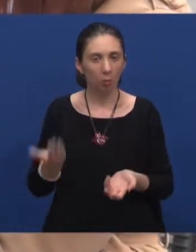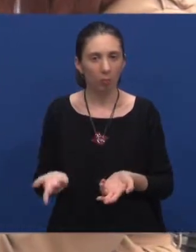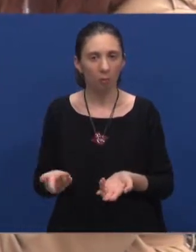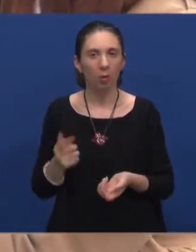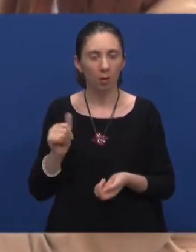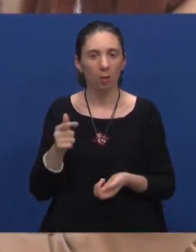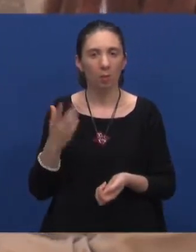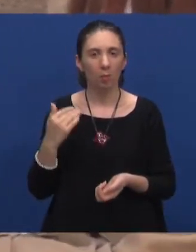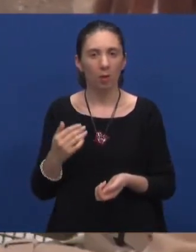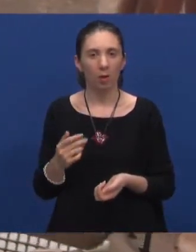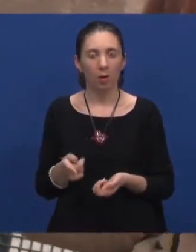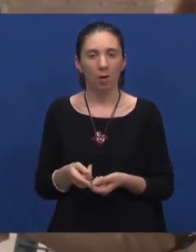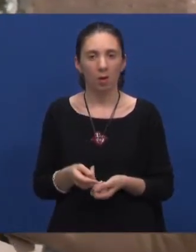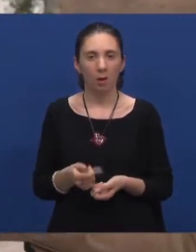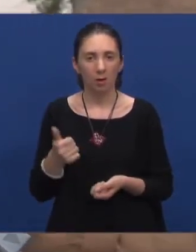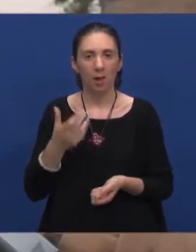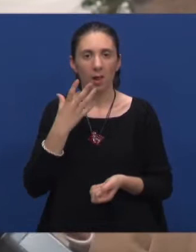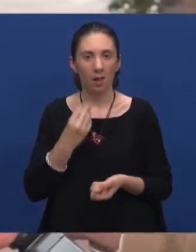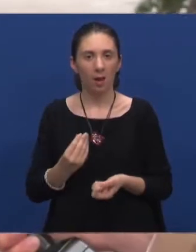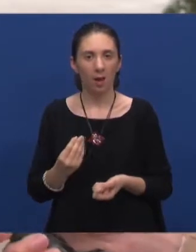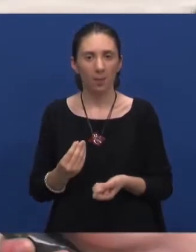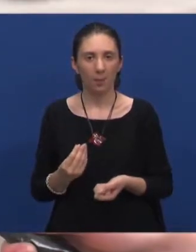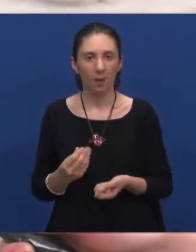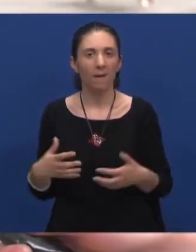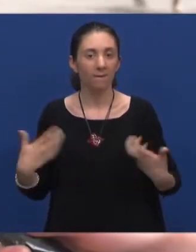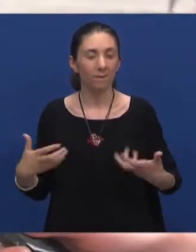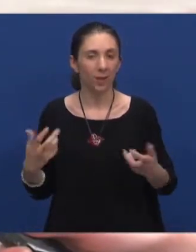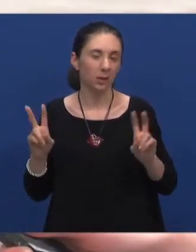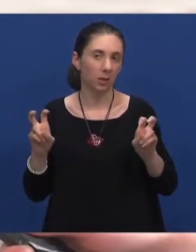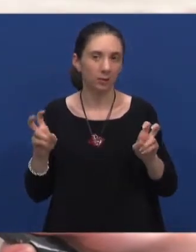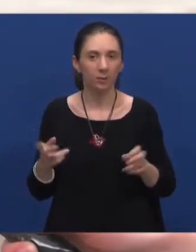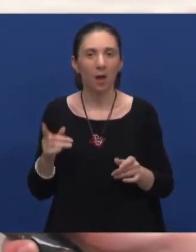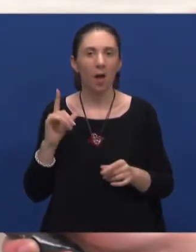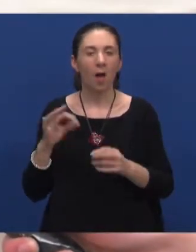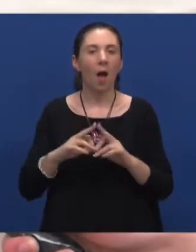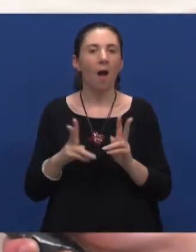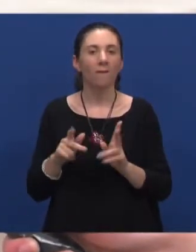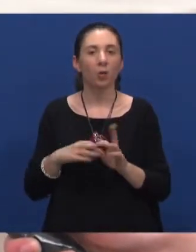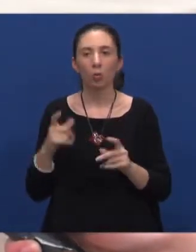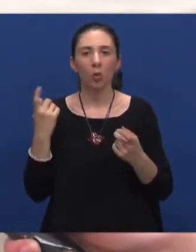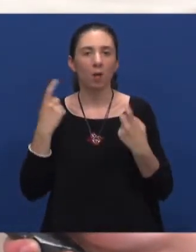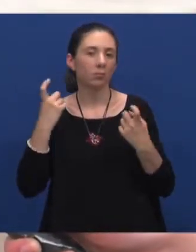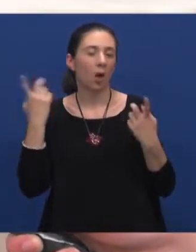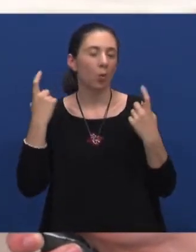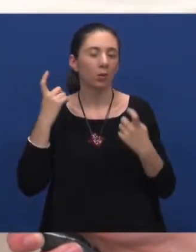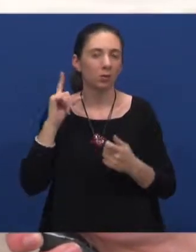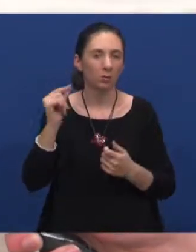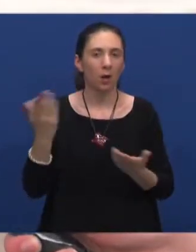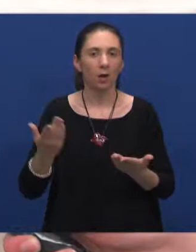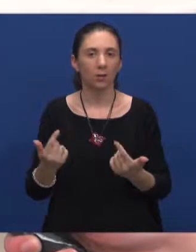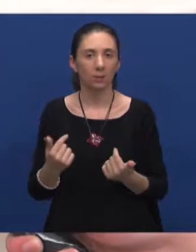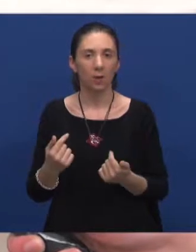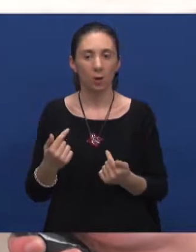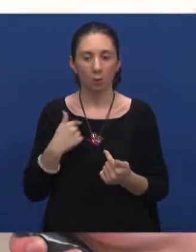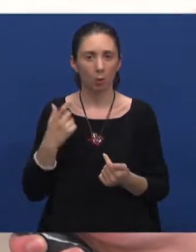To je bila poprilično jedna ljepa i vesela pod navodnicima avantura kada sam ja, mislim zapravo je